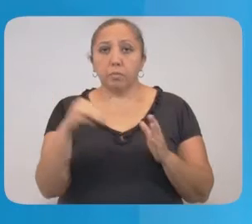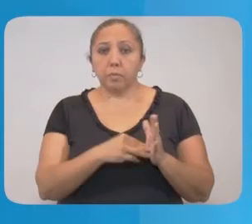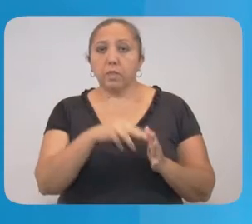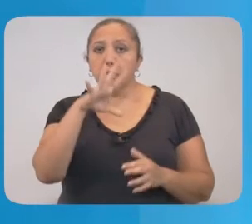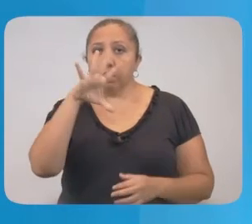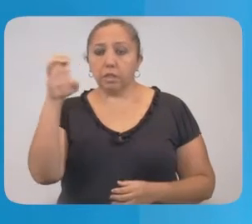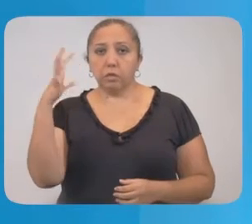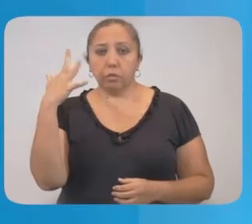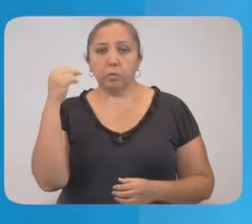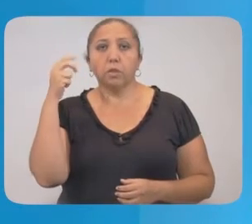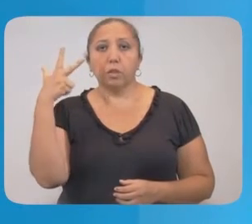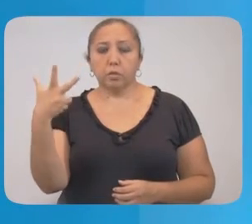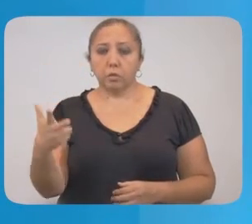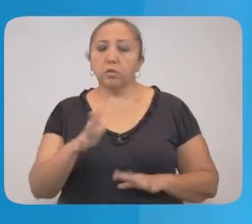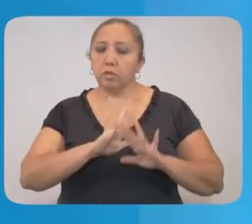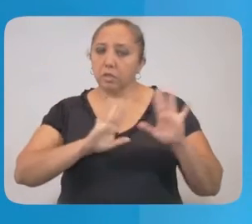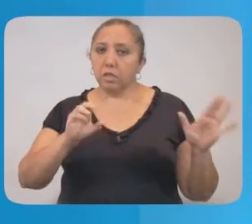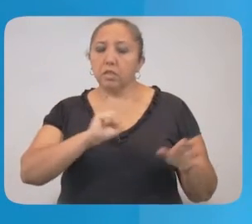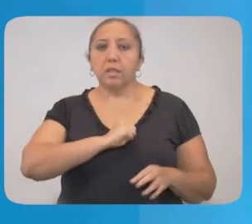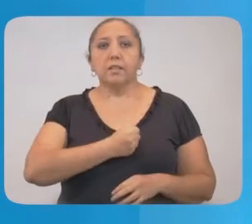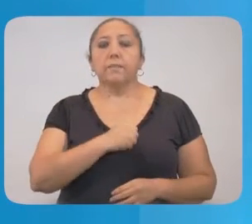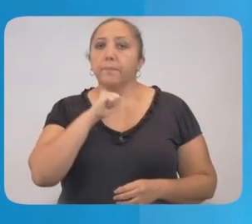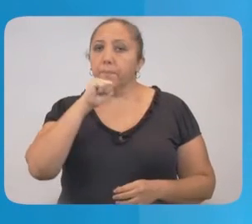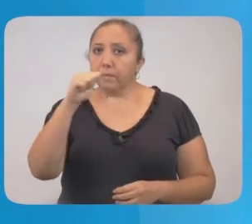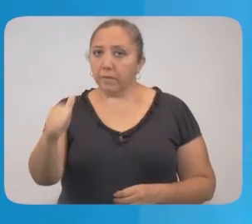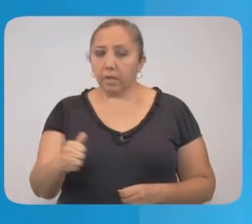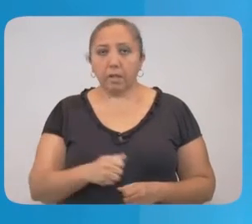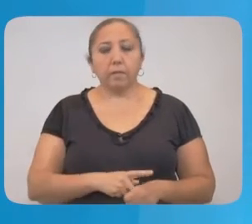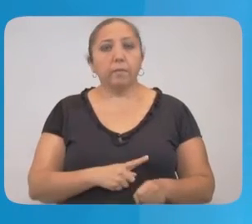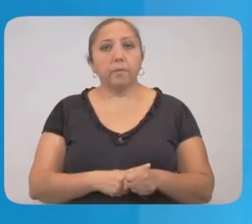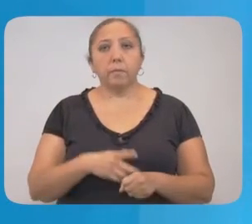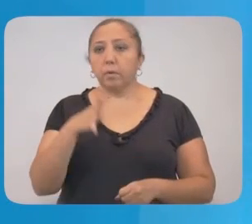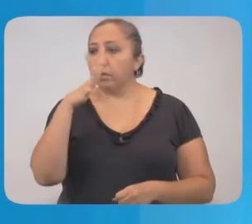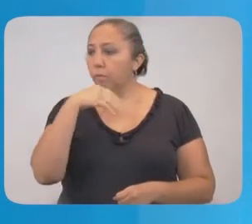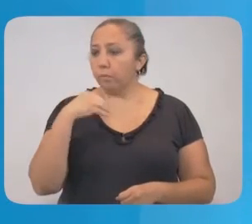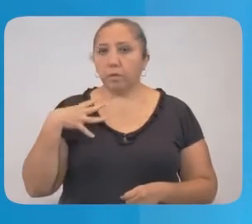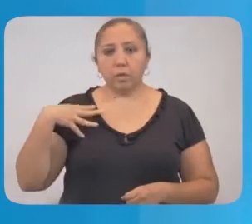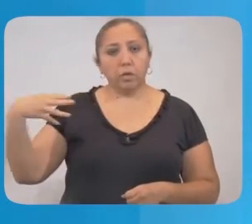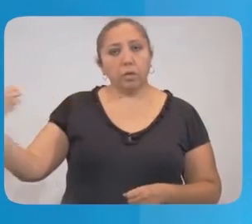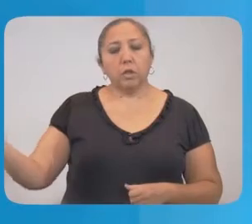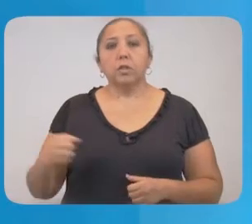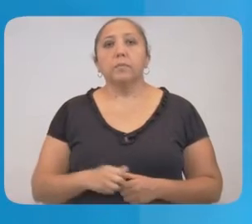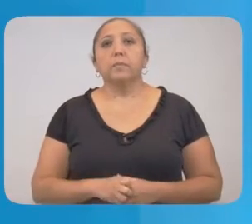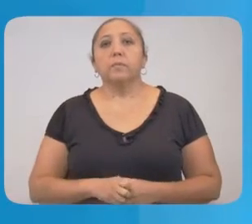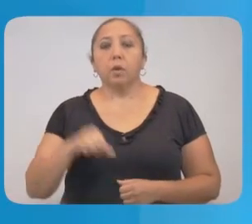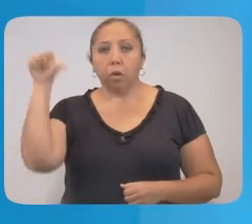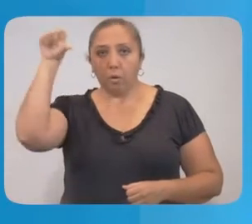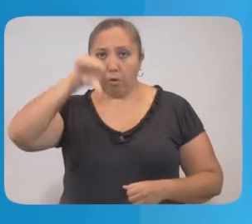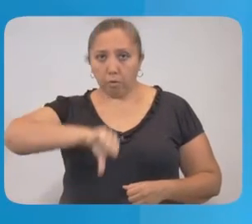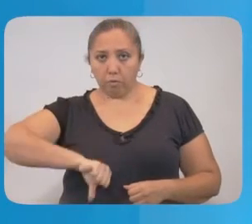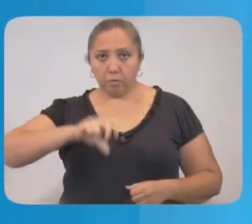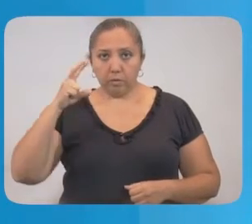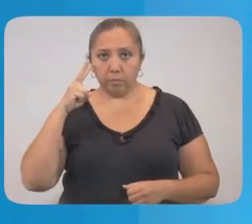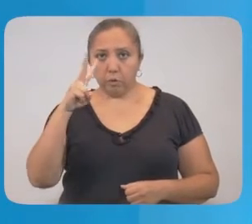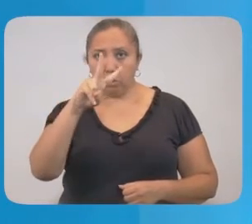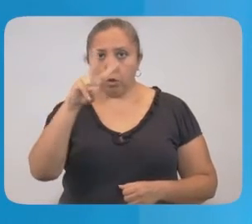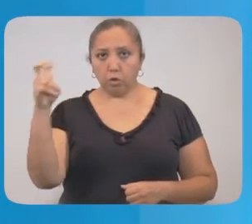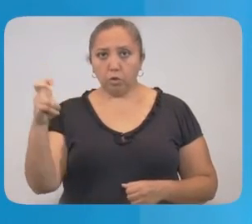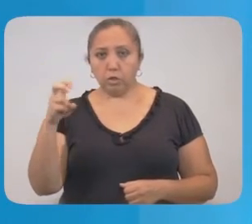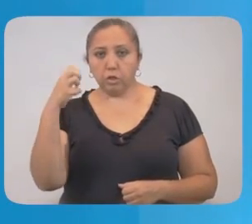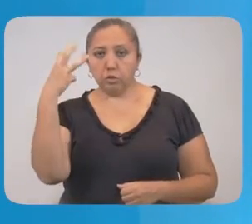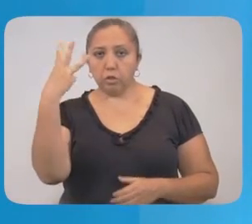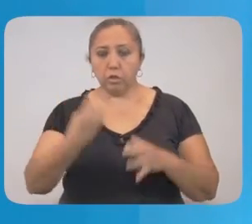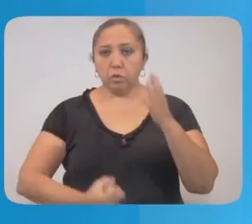bexan valladolid, kantule tikul bexan tisimin. Katule, maskanu, motul, huayma, bexan xoxel, yetel